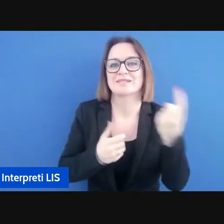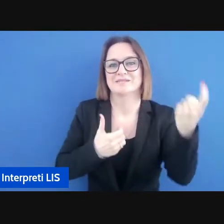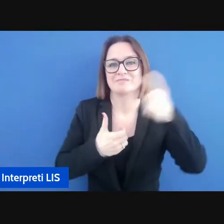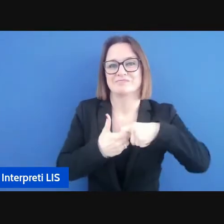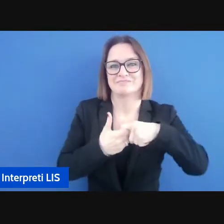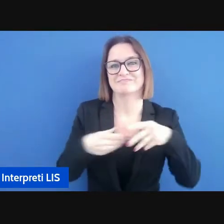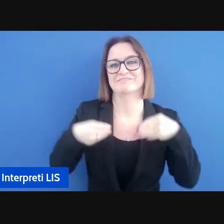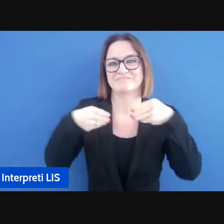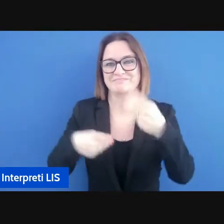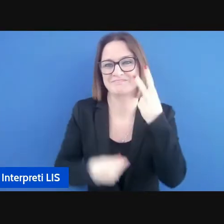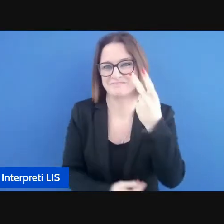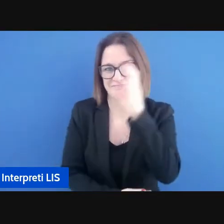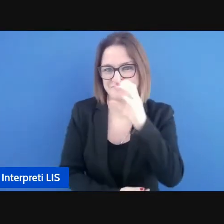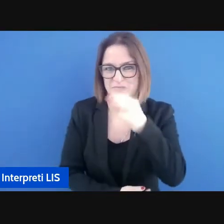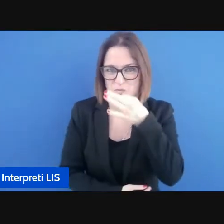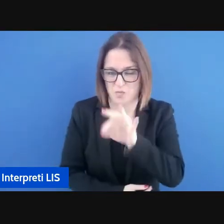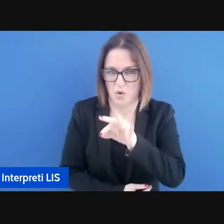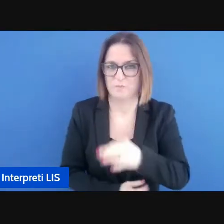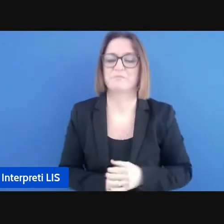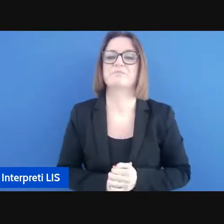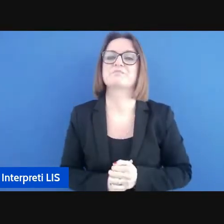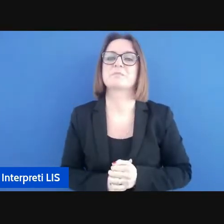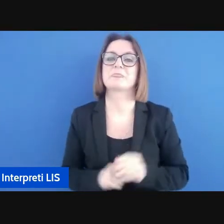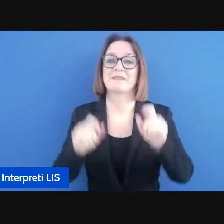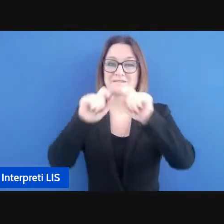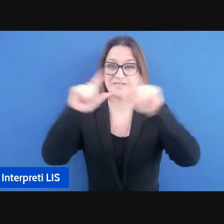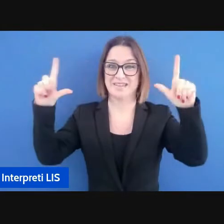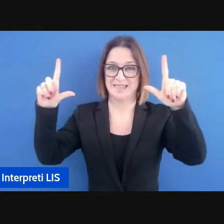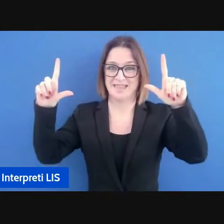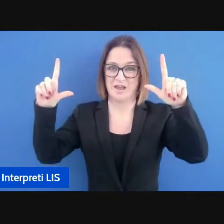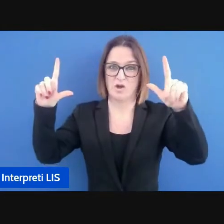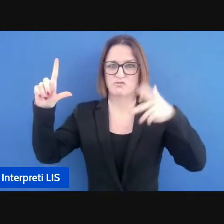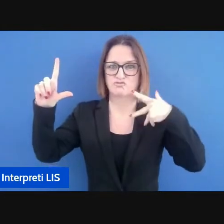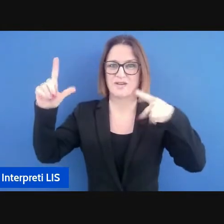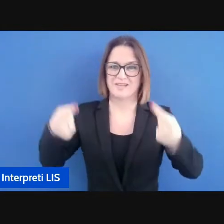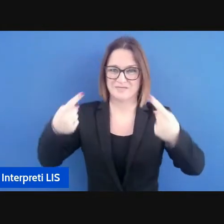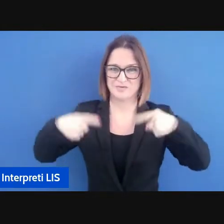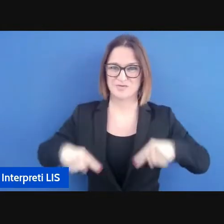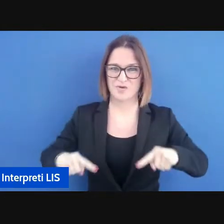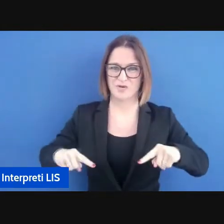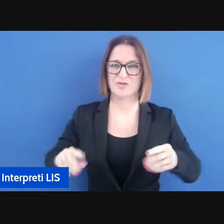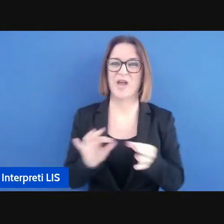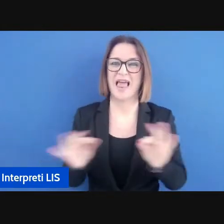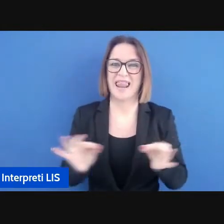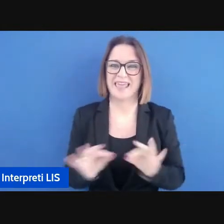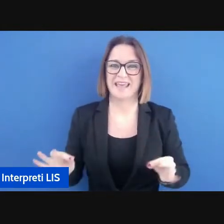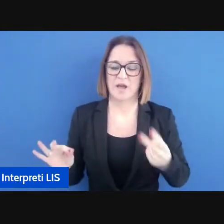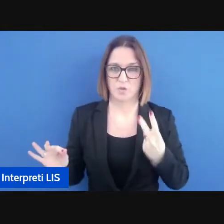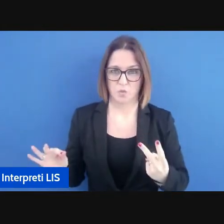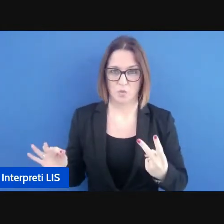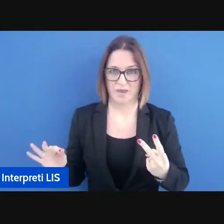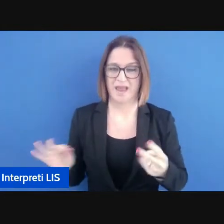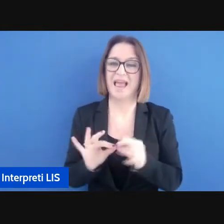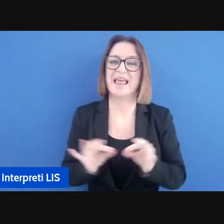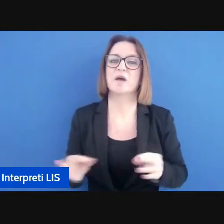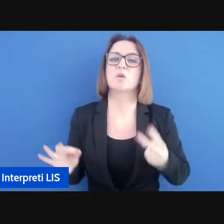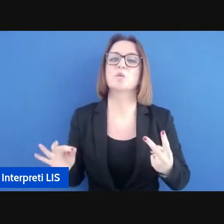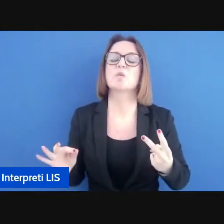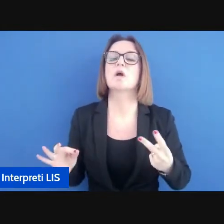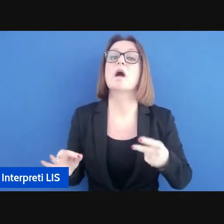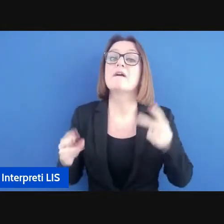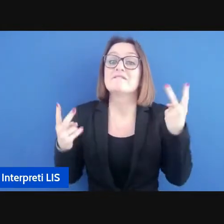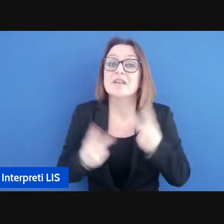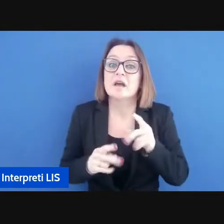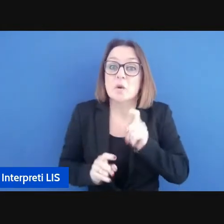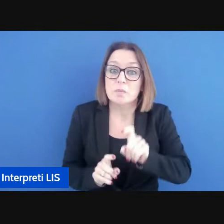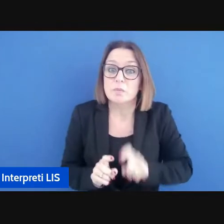sotto il video vi dico due cose tecniche importanti trovate due link che sono attivi esclusivamente durante